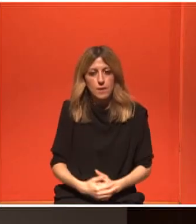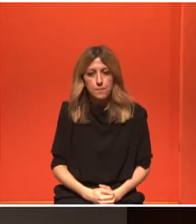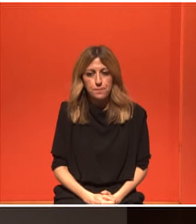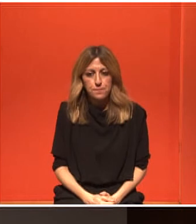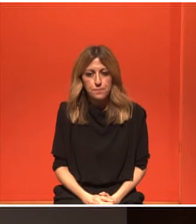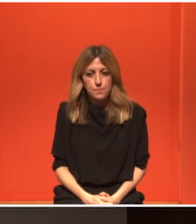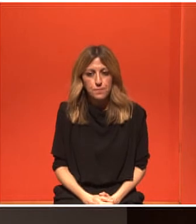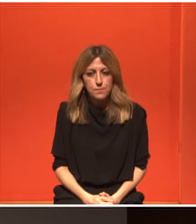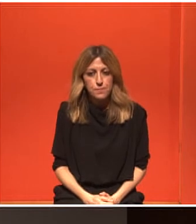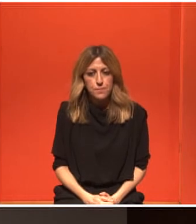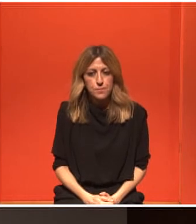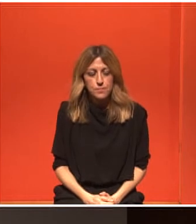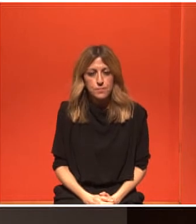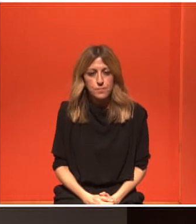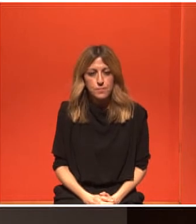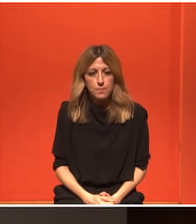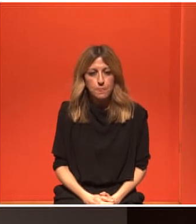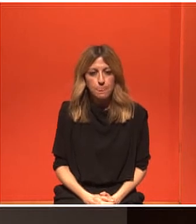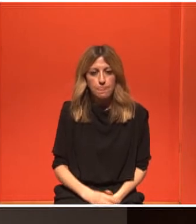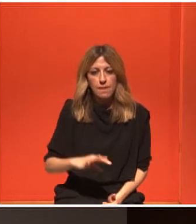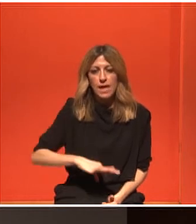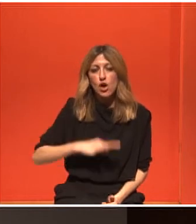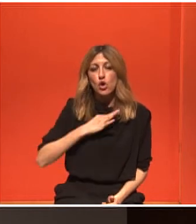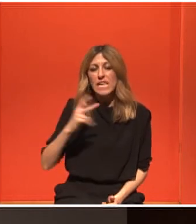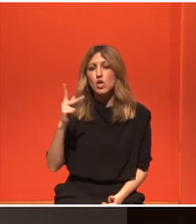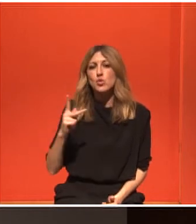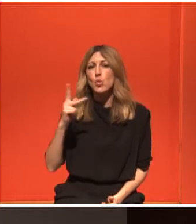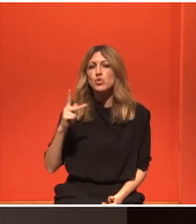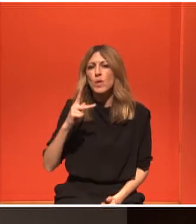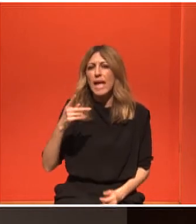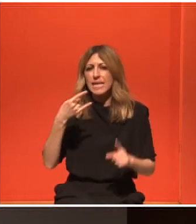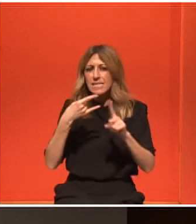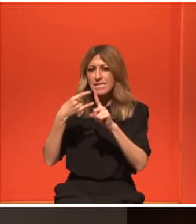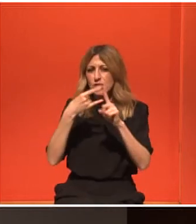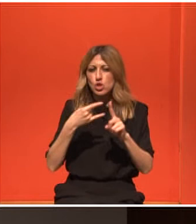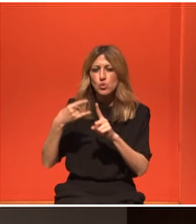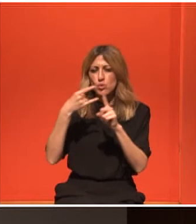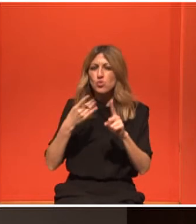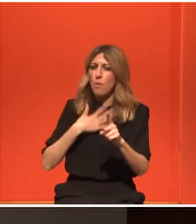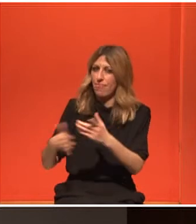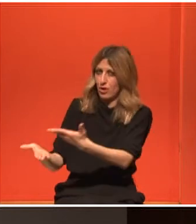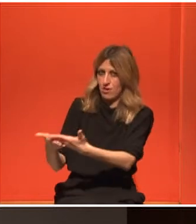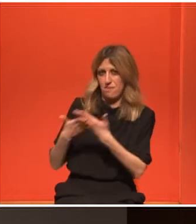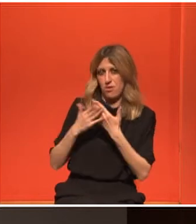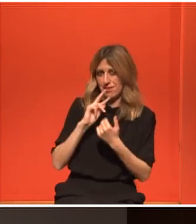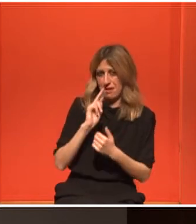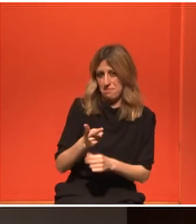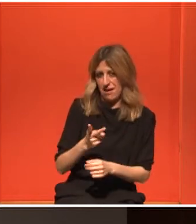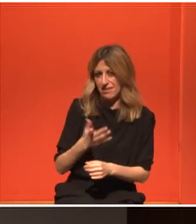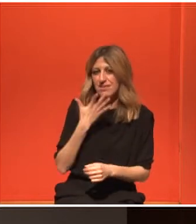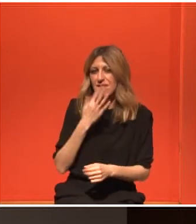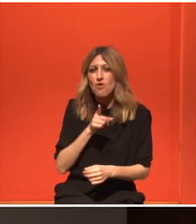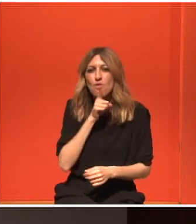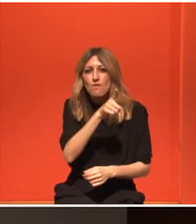Εδώ θα ήθελα λίγο και την συμβολή του κ. Κουτσιλέρη, γιατί είναι μια περίπτωση ιδιαίτερη. Κύριε